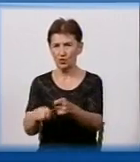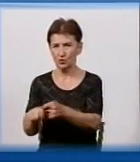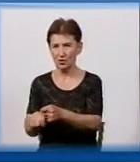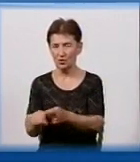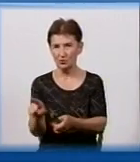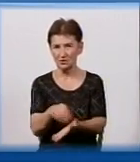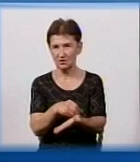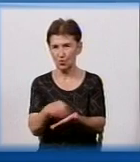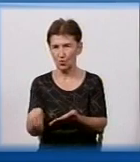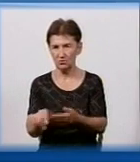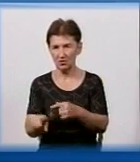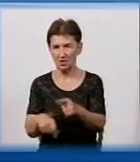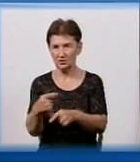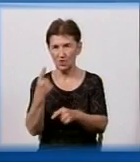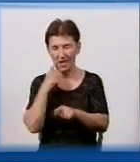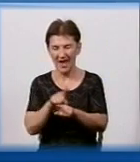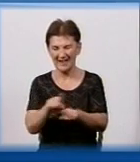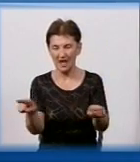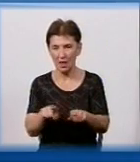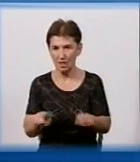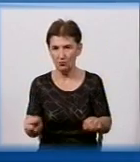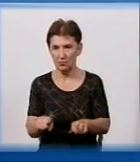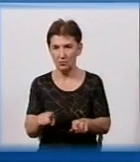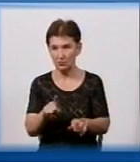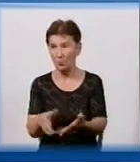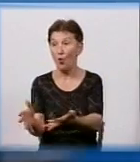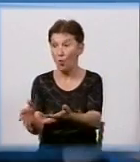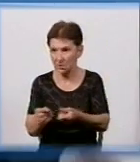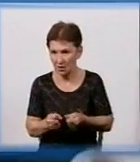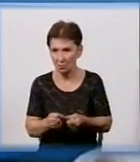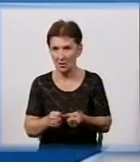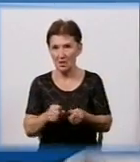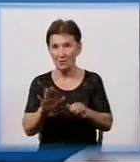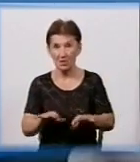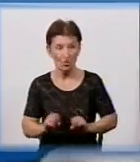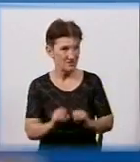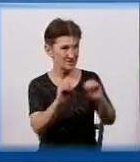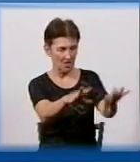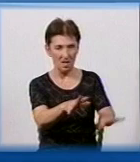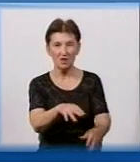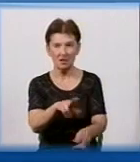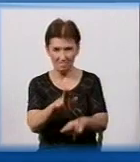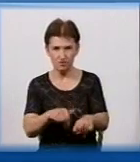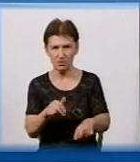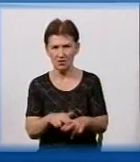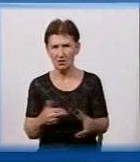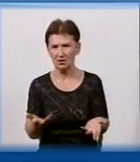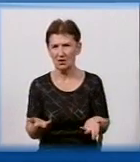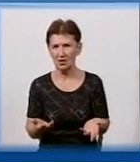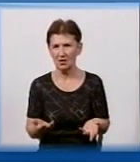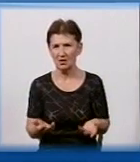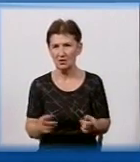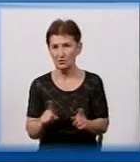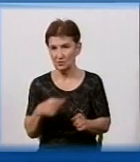ось рекламу цього сайту, отримав цей наркотик і потім здав його в поліцію. Ну, витратився на його купівлю, що